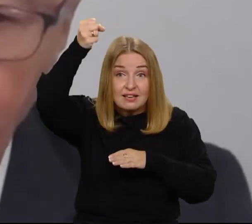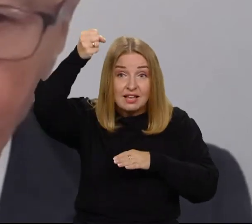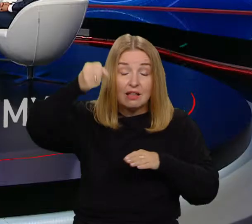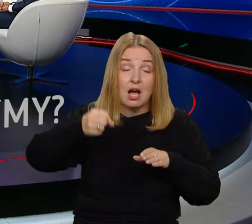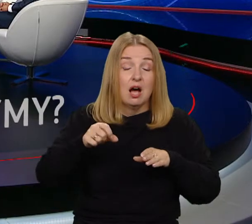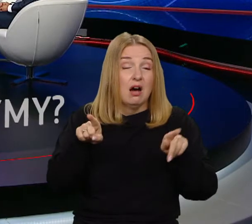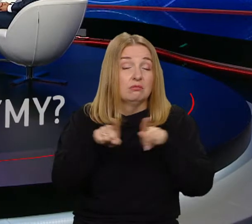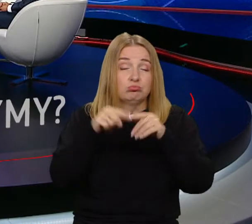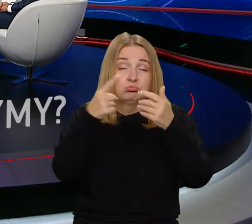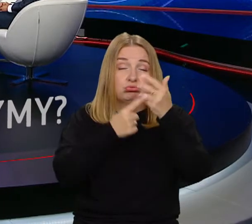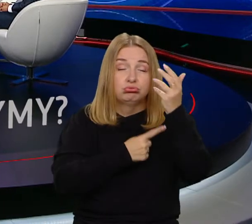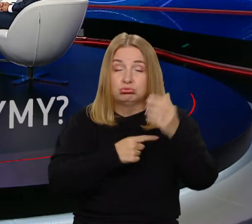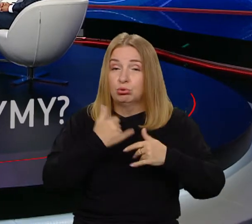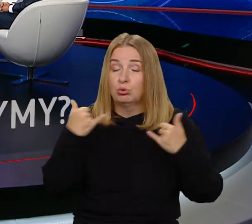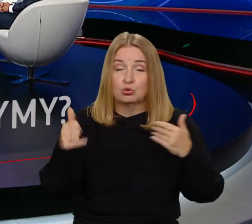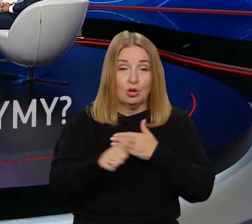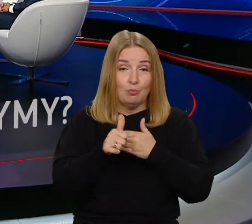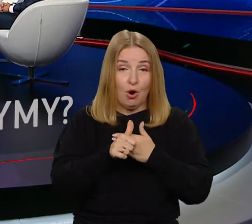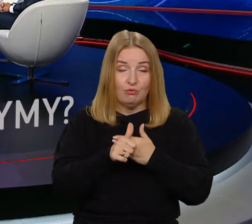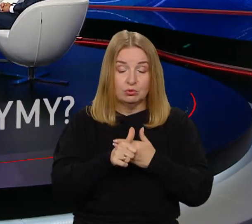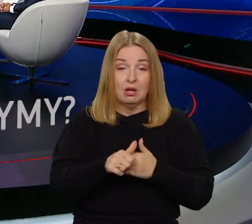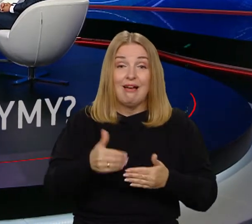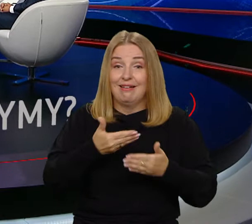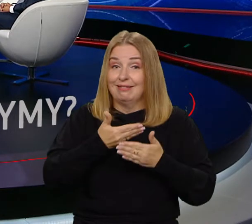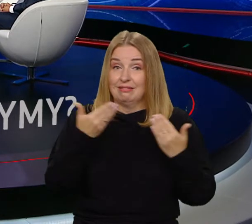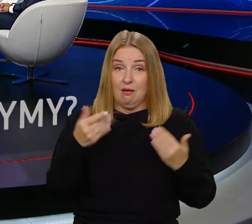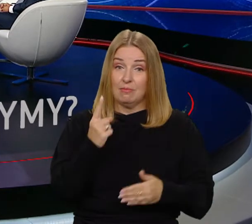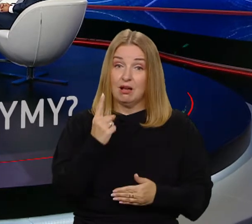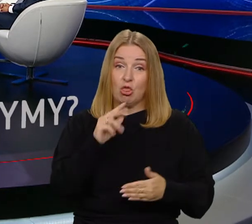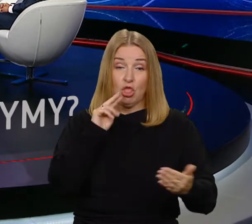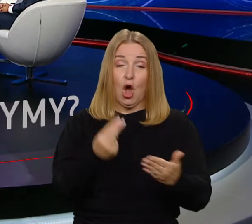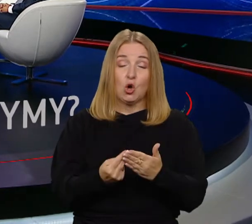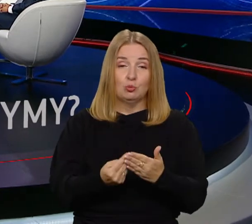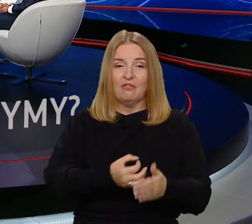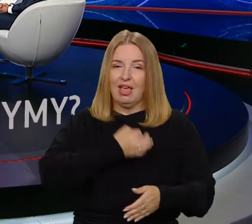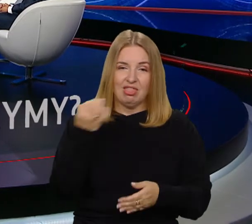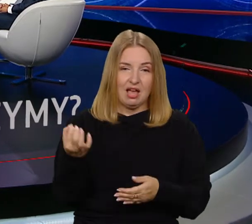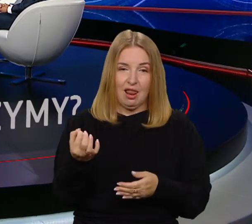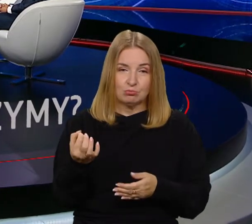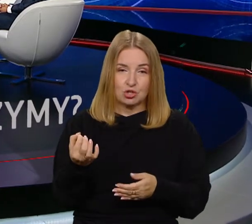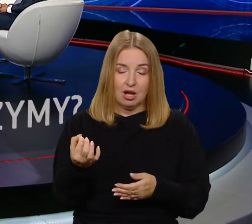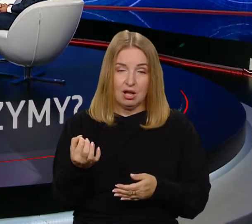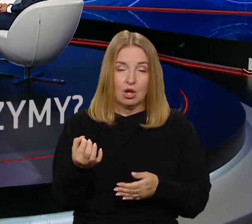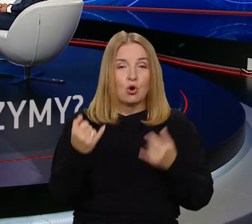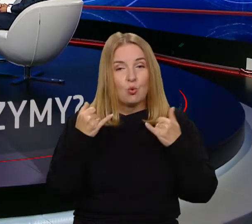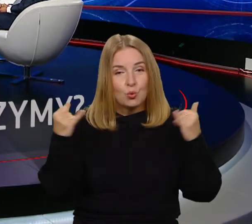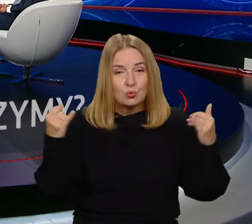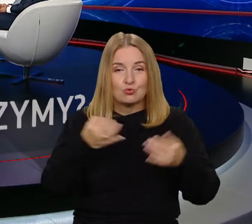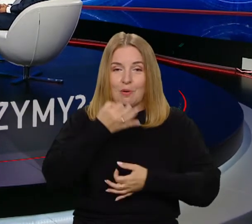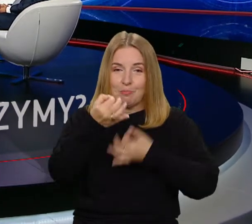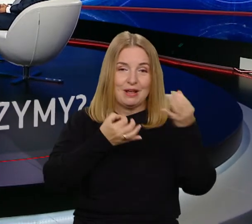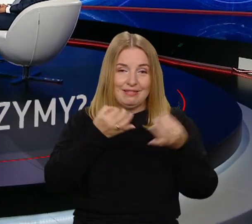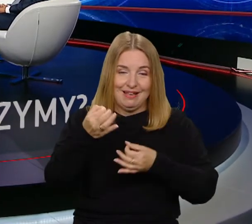przejść, bo na początku wspomniałem, że nie ma jednej dobrej odpowiedzi na pytania, które sobie tutaj stawiamy.